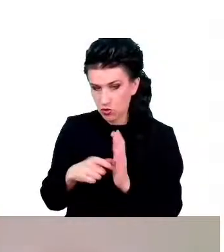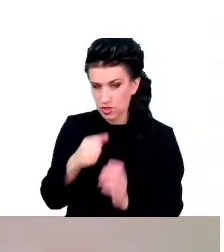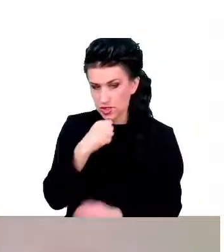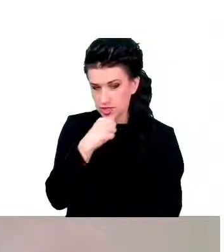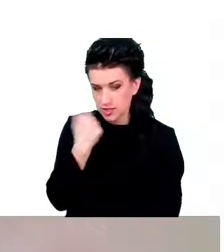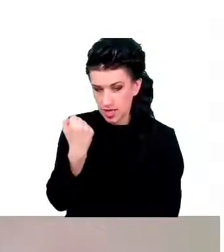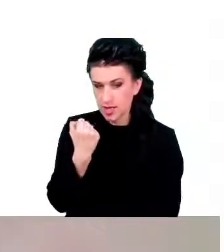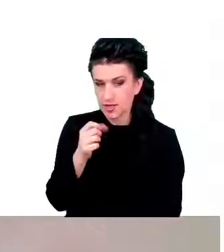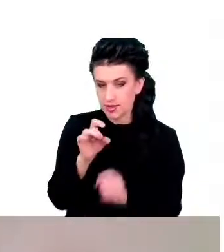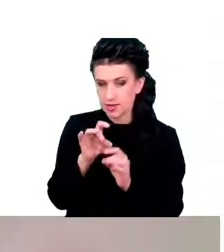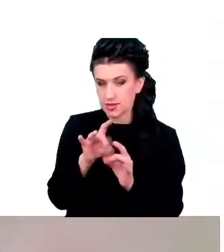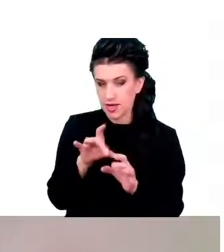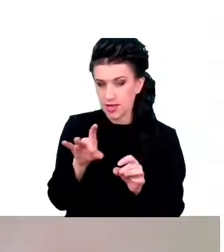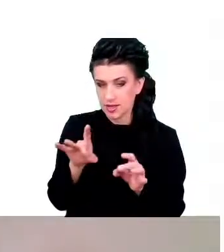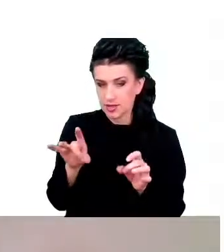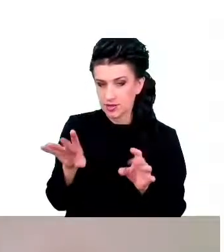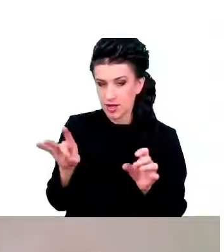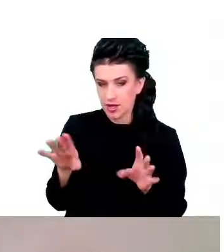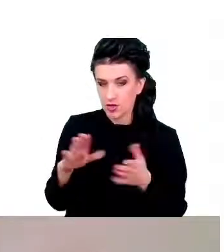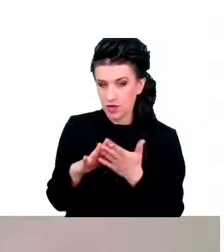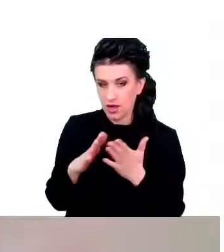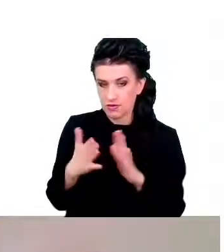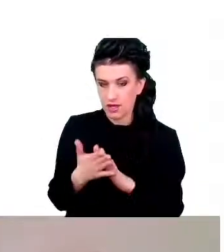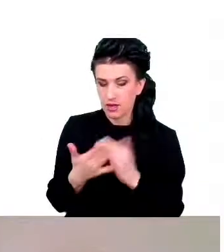tą senescencją inne komórki.